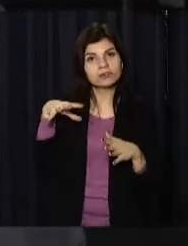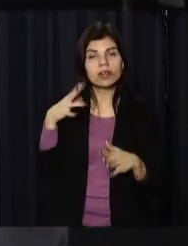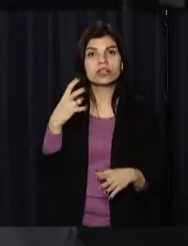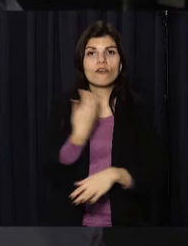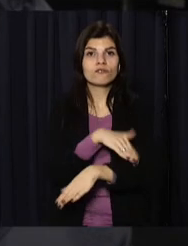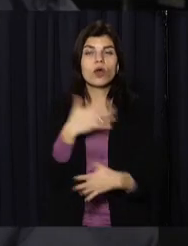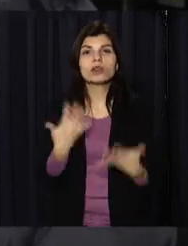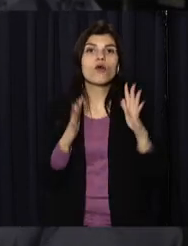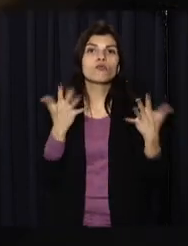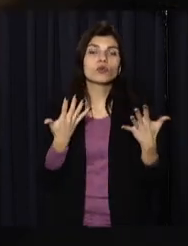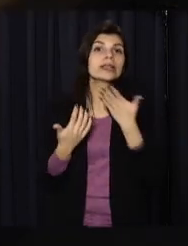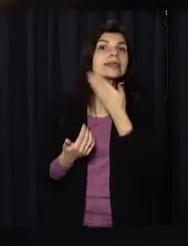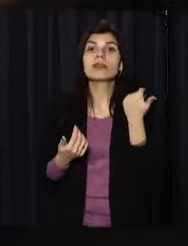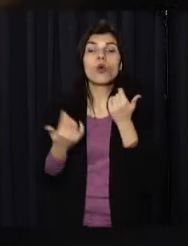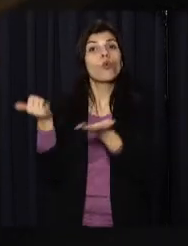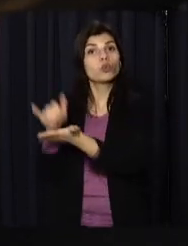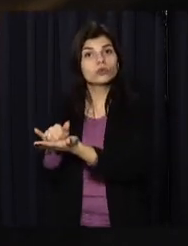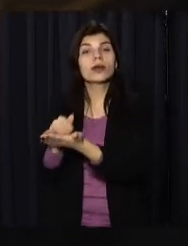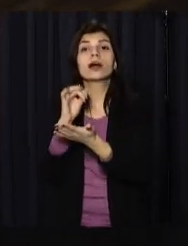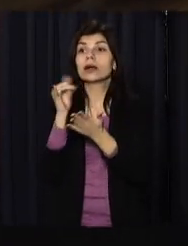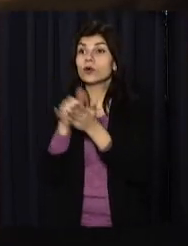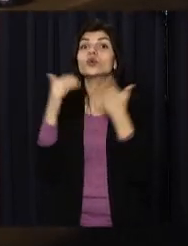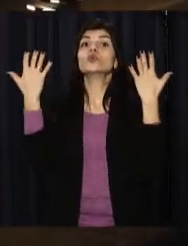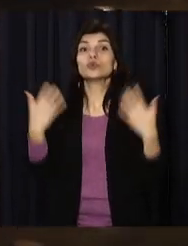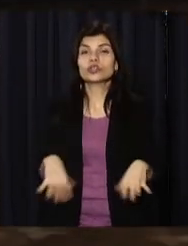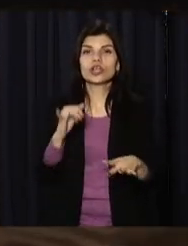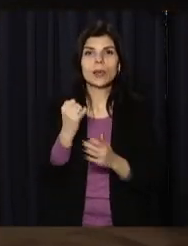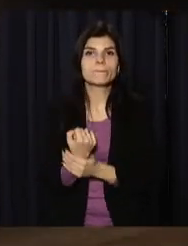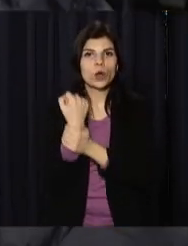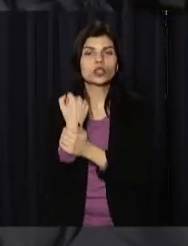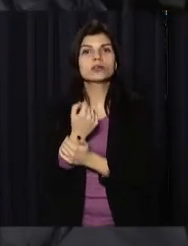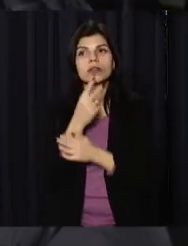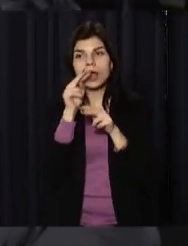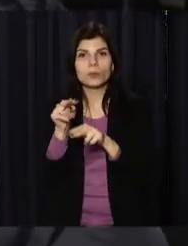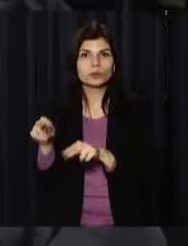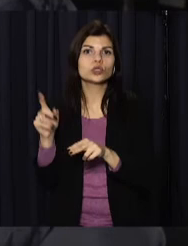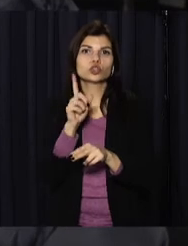вулицях, де його немає взагалі, і підтримання существуючого наружнього освітлення.